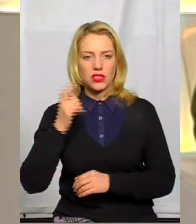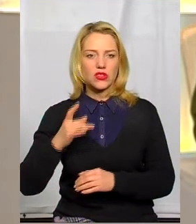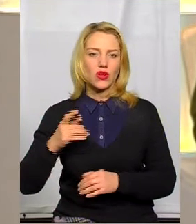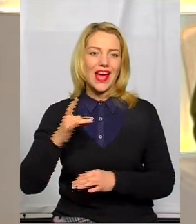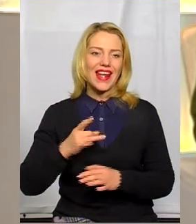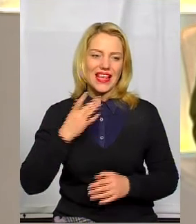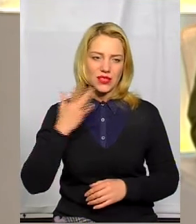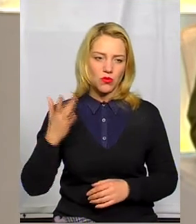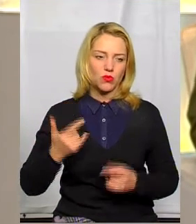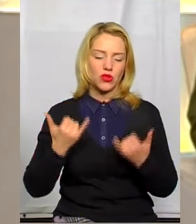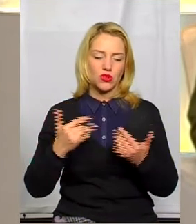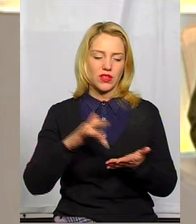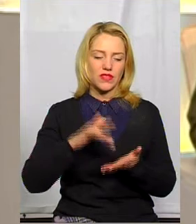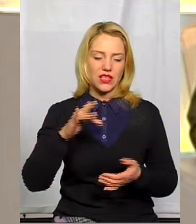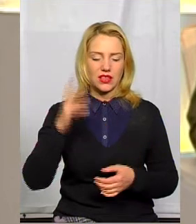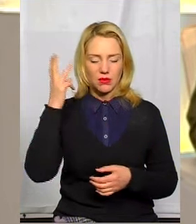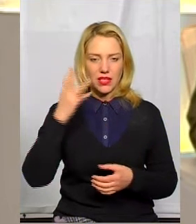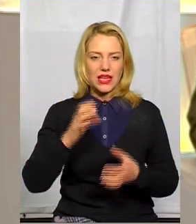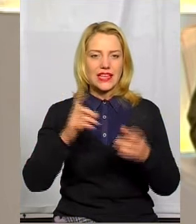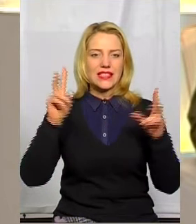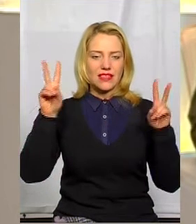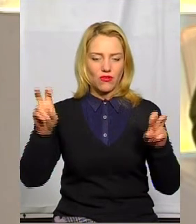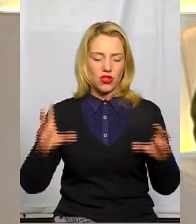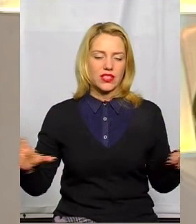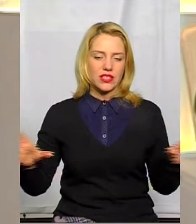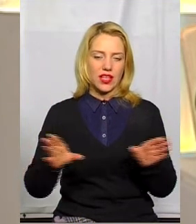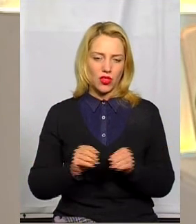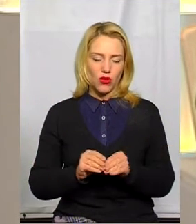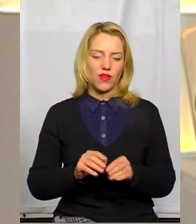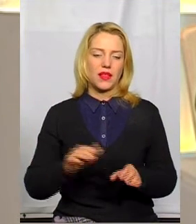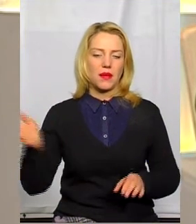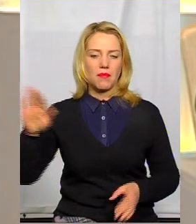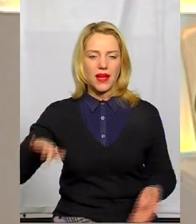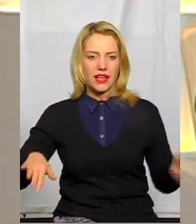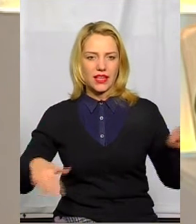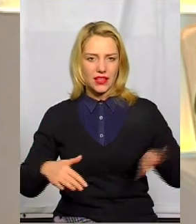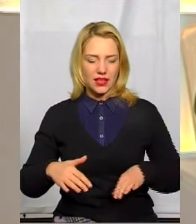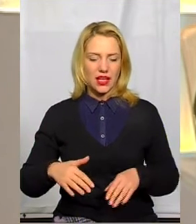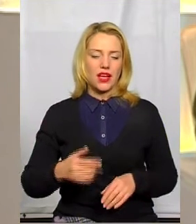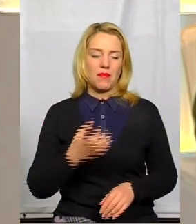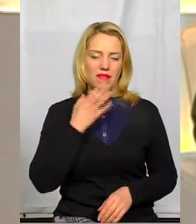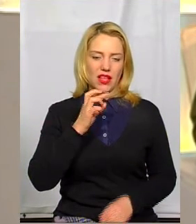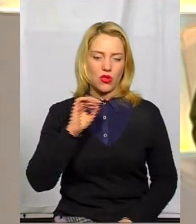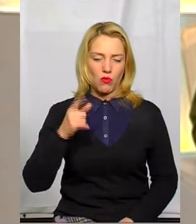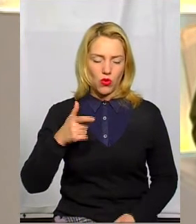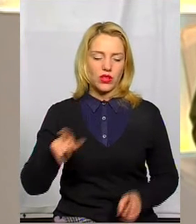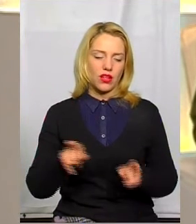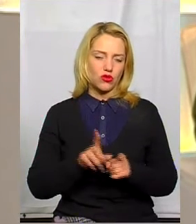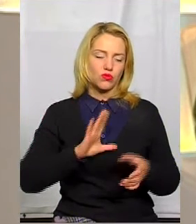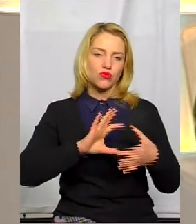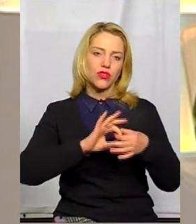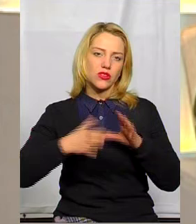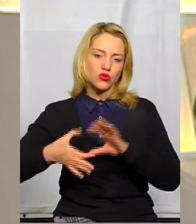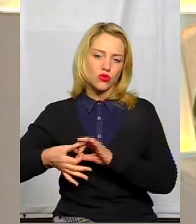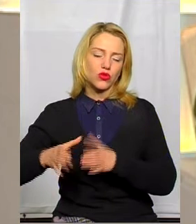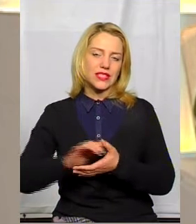Сьогодні у Центрі Хмельницького символічно з'єднували береги Південного Бугу. Також ланцюг єдності створили на межі Хмельницької і